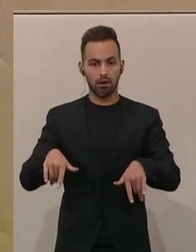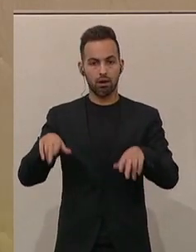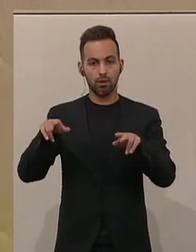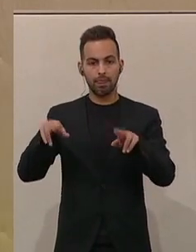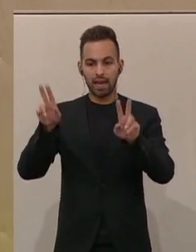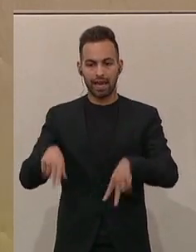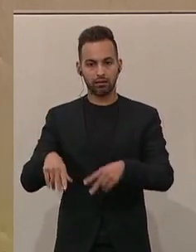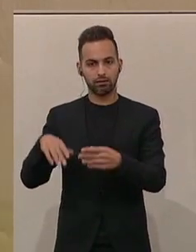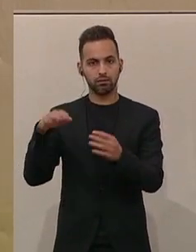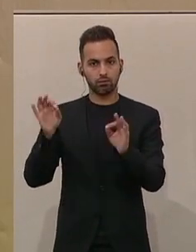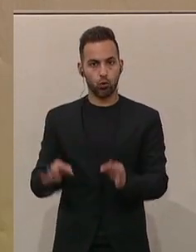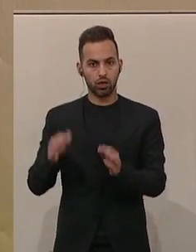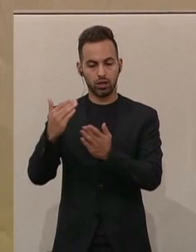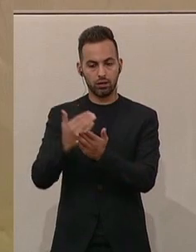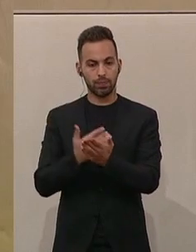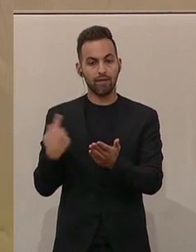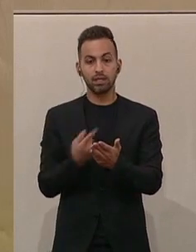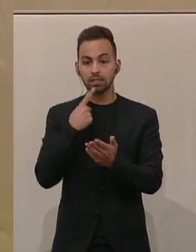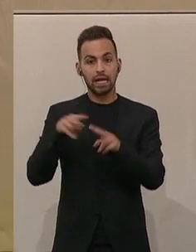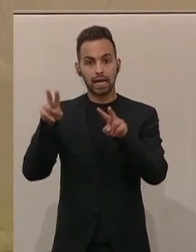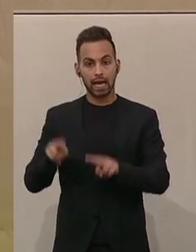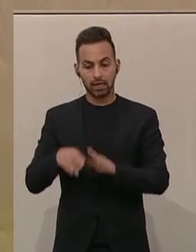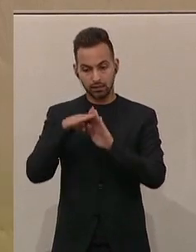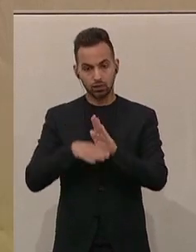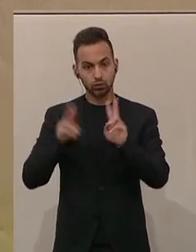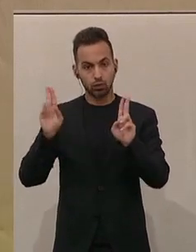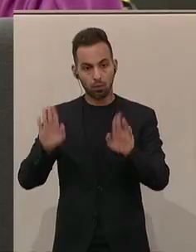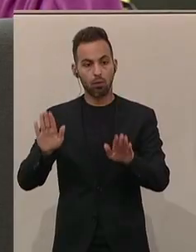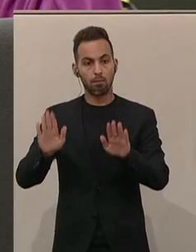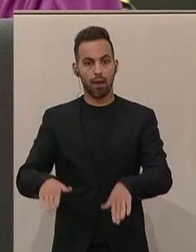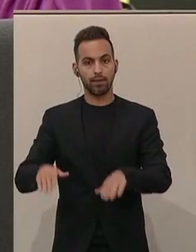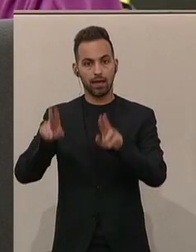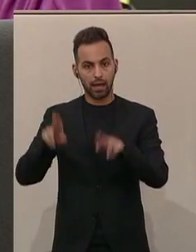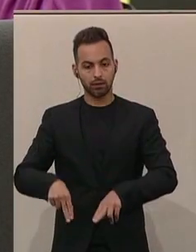Denn was wir wollen, ist, dass Recht recht bleibt und auch beachtet wird.